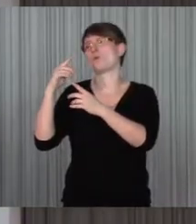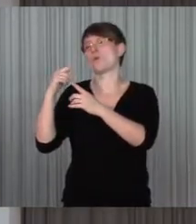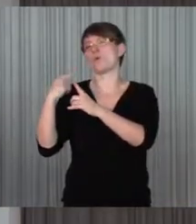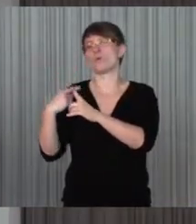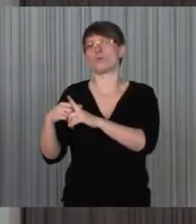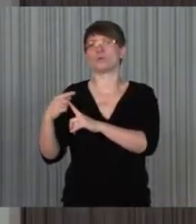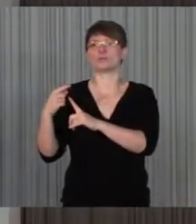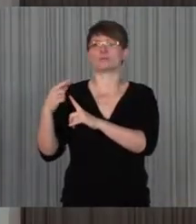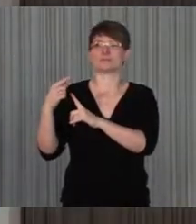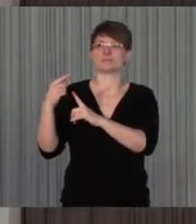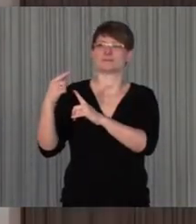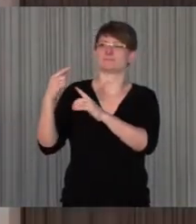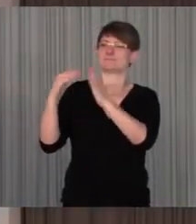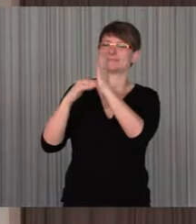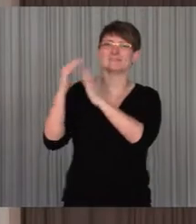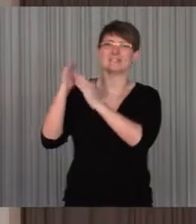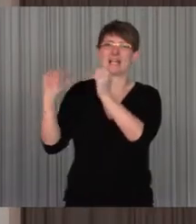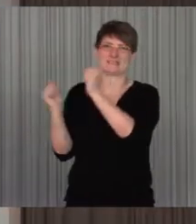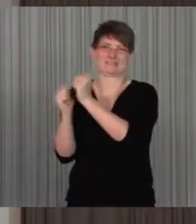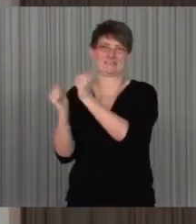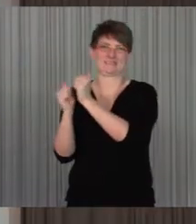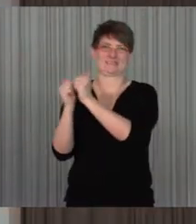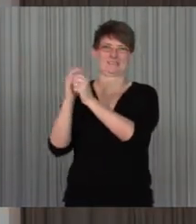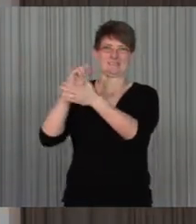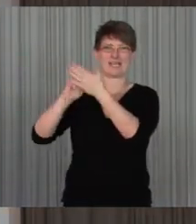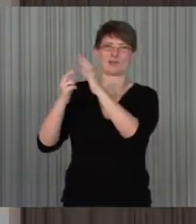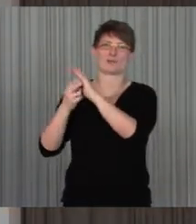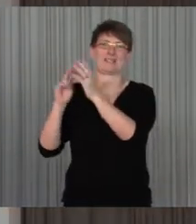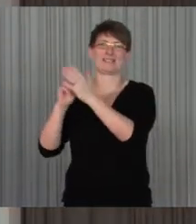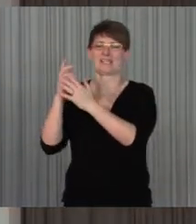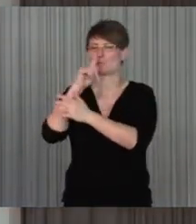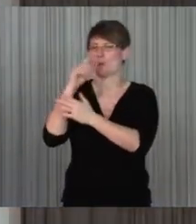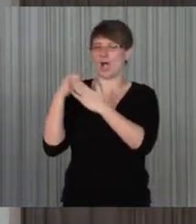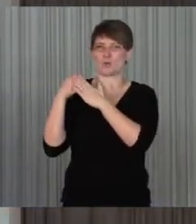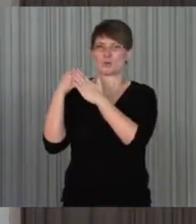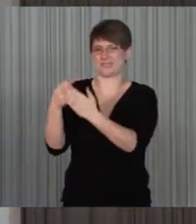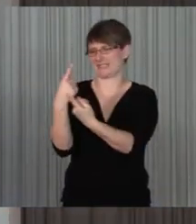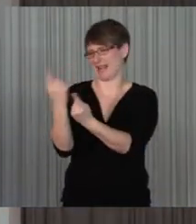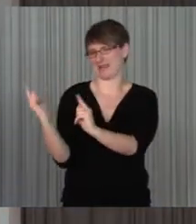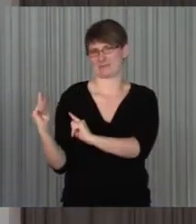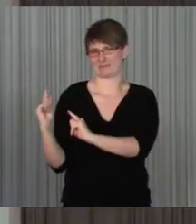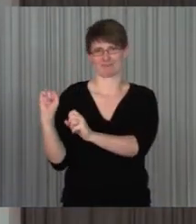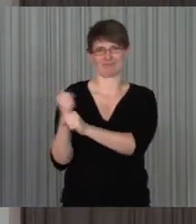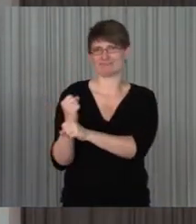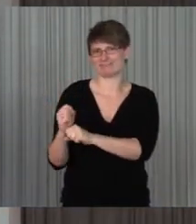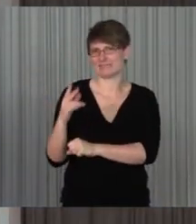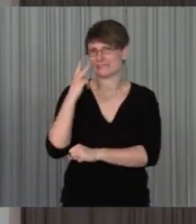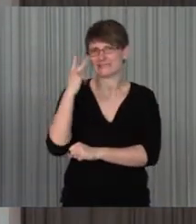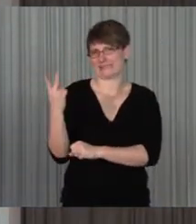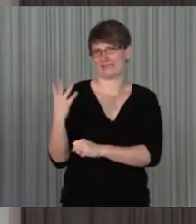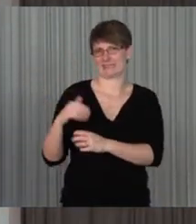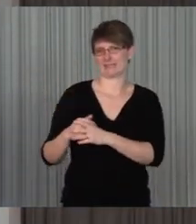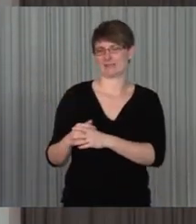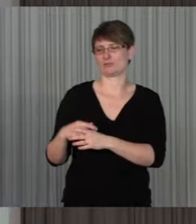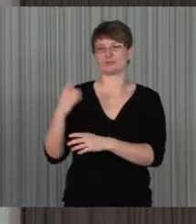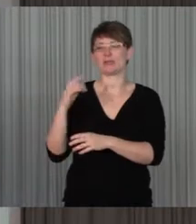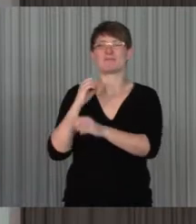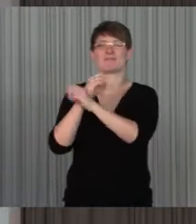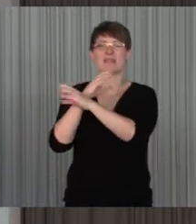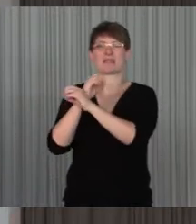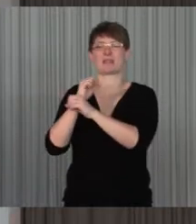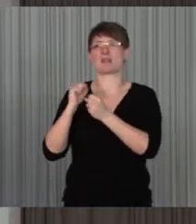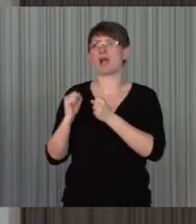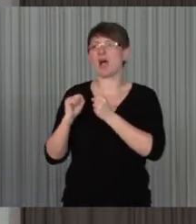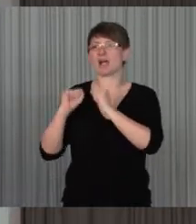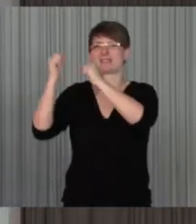sehr stark erfordert und das assistive Technologien wie sie nun redet ich eben als Ausdruck, dass man sozusagen auch für Medienproduktion aktive Medienarbeit